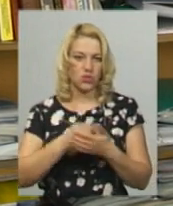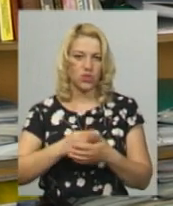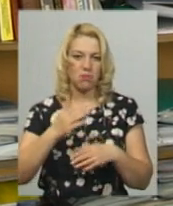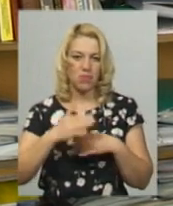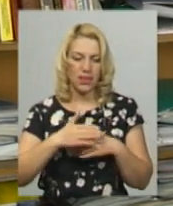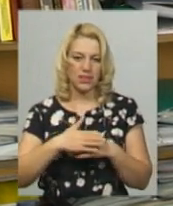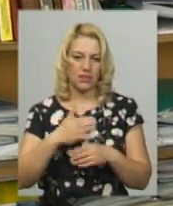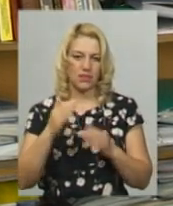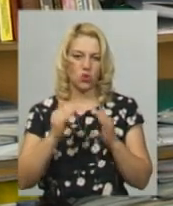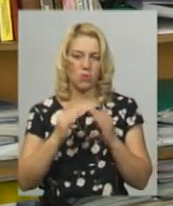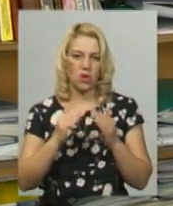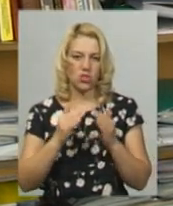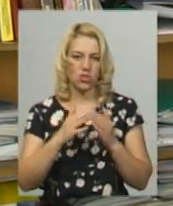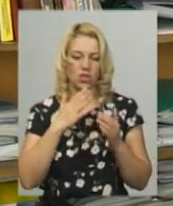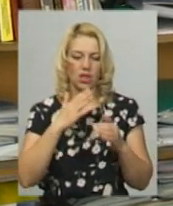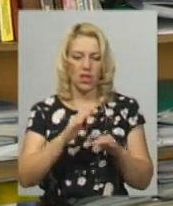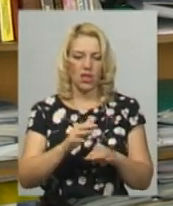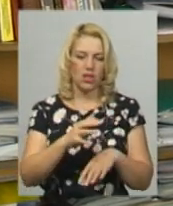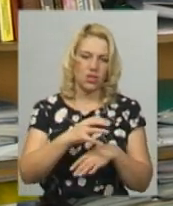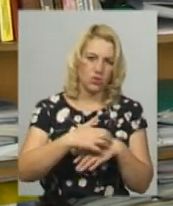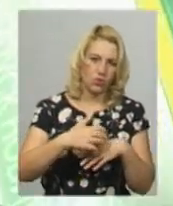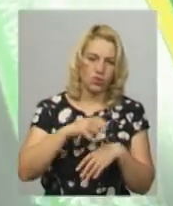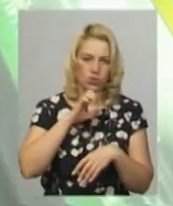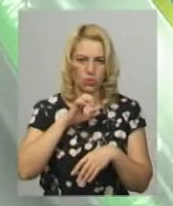домашніх улюбленців, якщо вони з вами пішли, дітей.